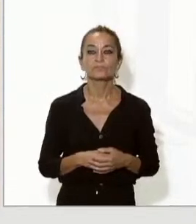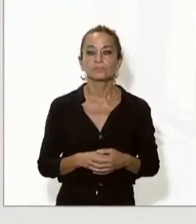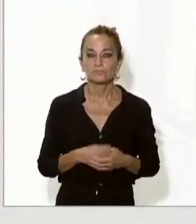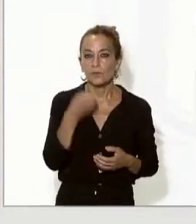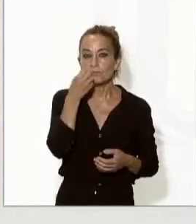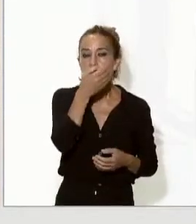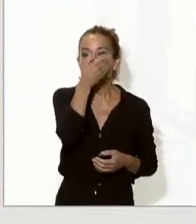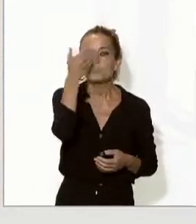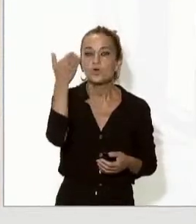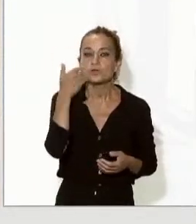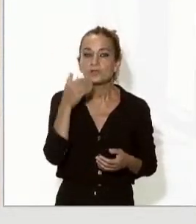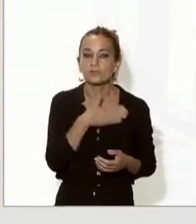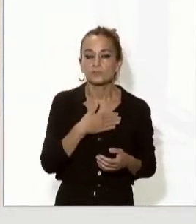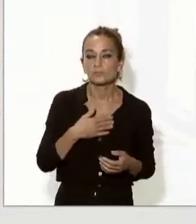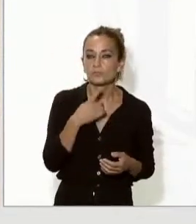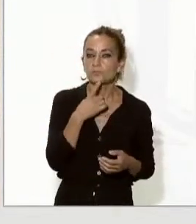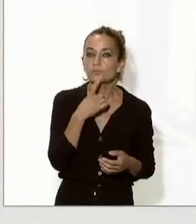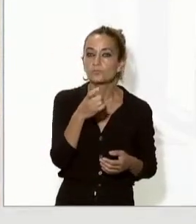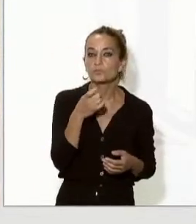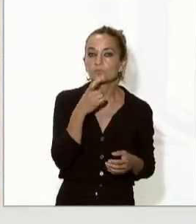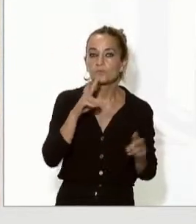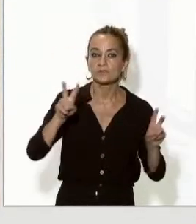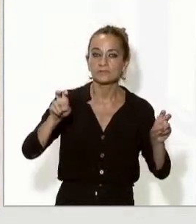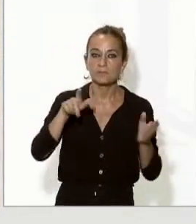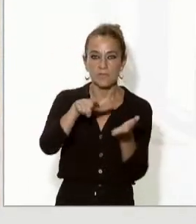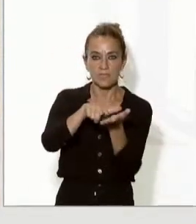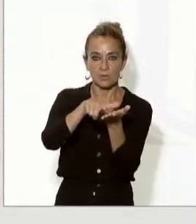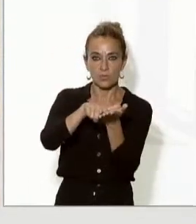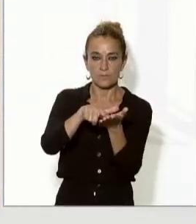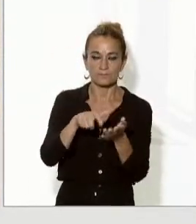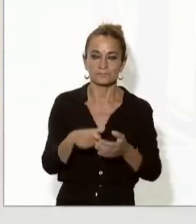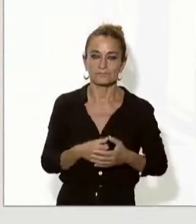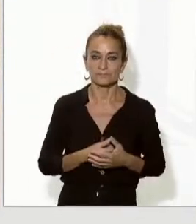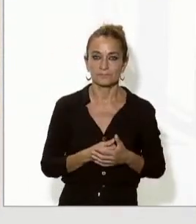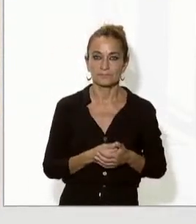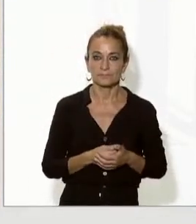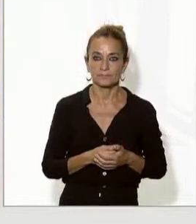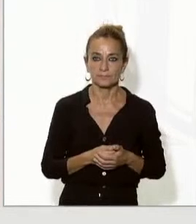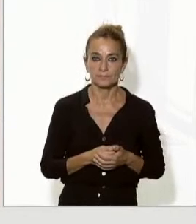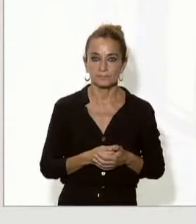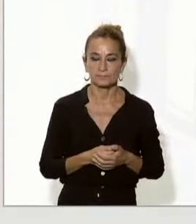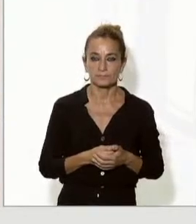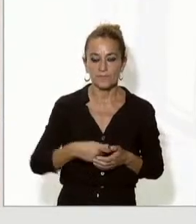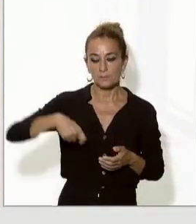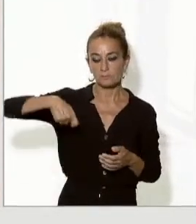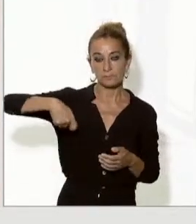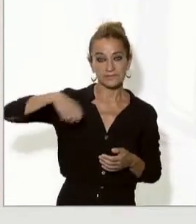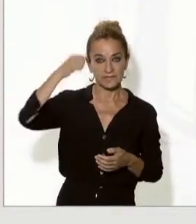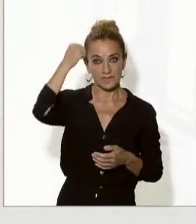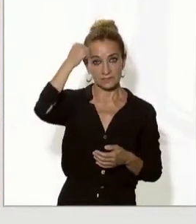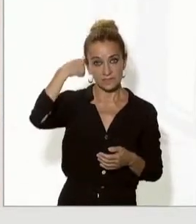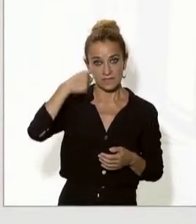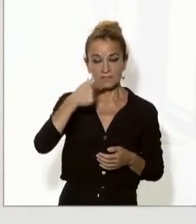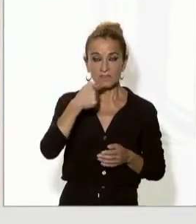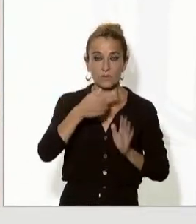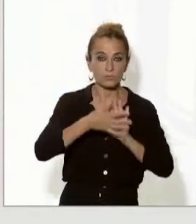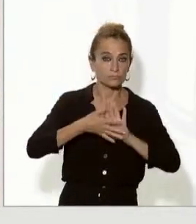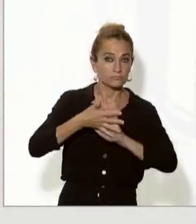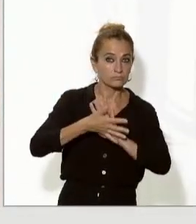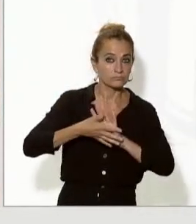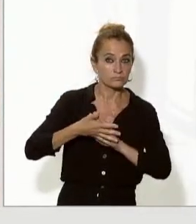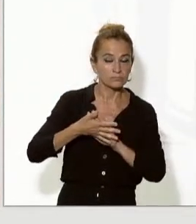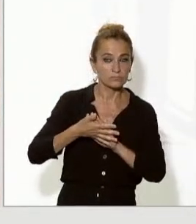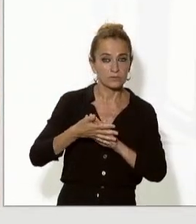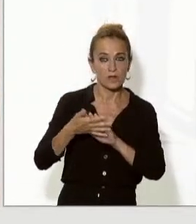hola, bona tarda jo els hi volia fer preguntes en matèria de llengua el president Aragonès ha parlat que està en